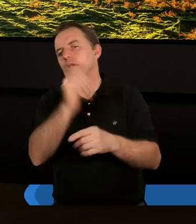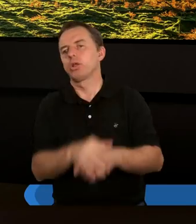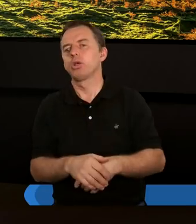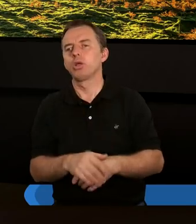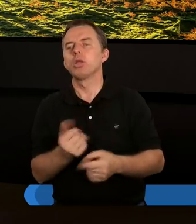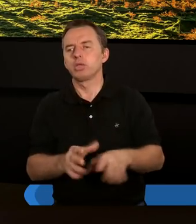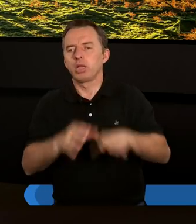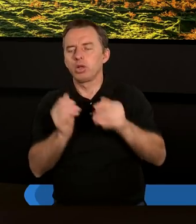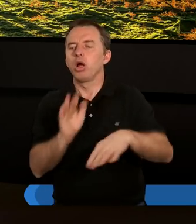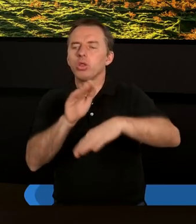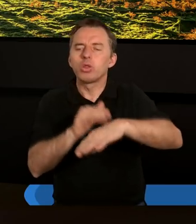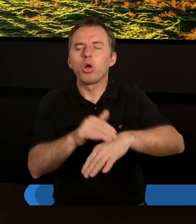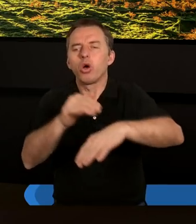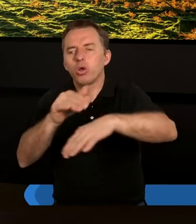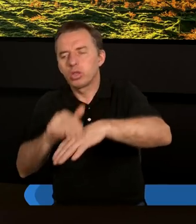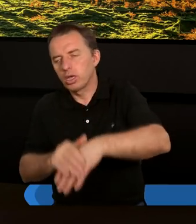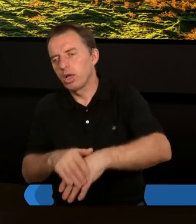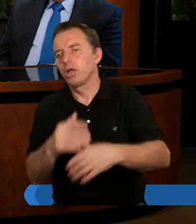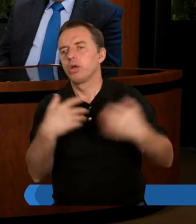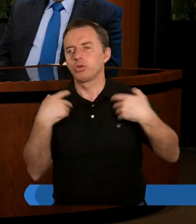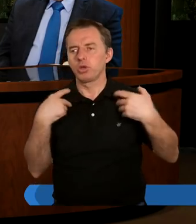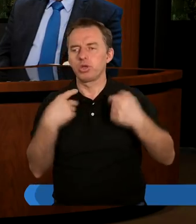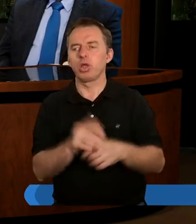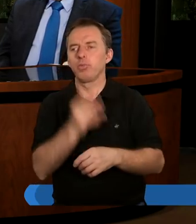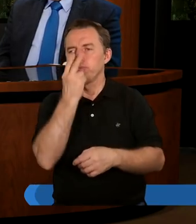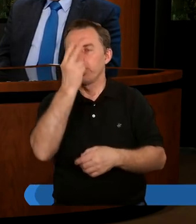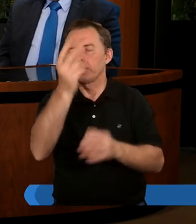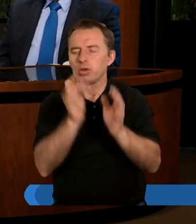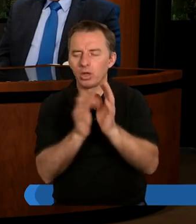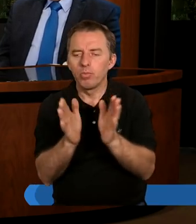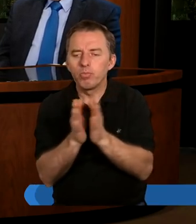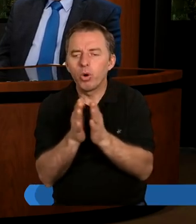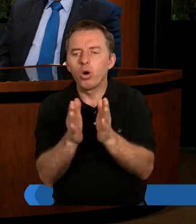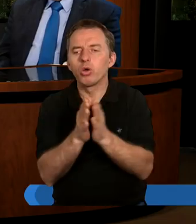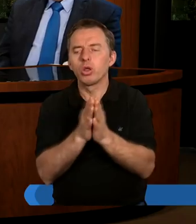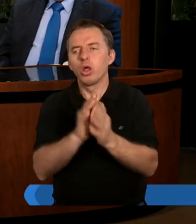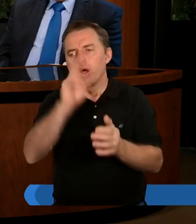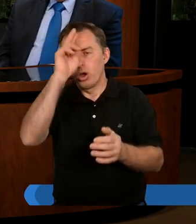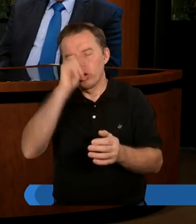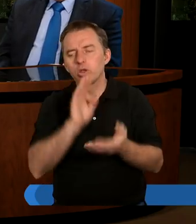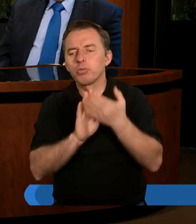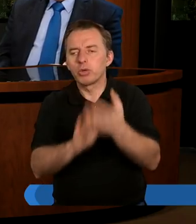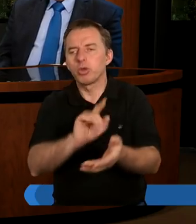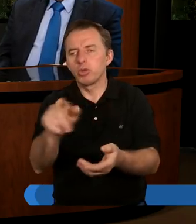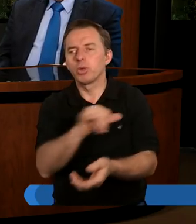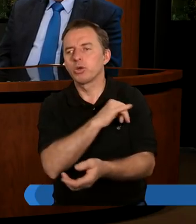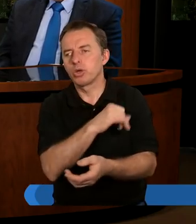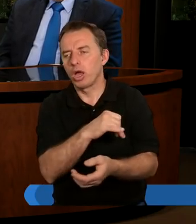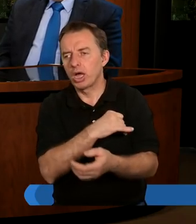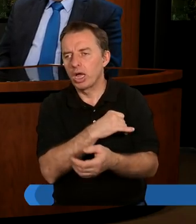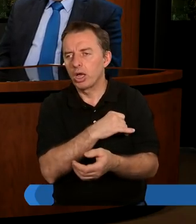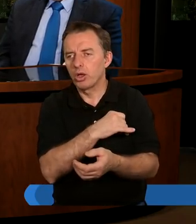zaczyna dotykać ludzkiego życia. Patrzymy na Pana Jezusa, który modli się o to, żeby Ojciec przebaczył im grzechy.